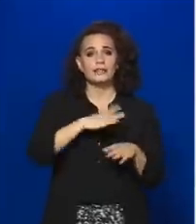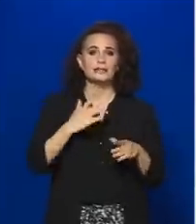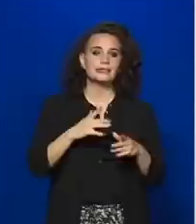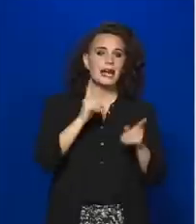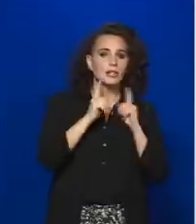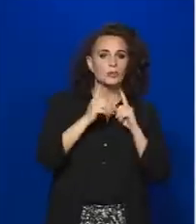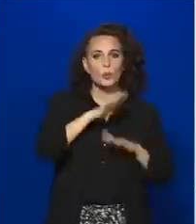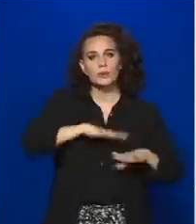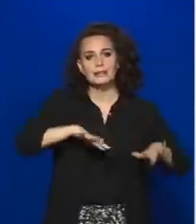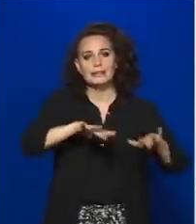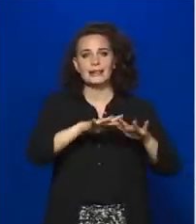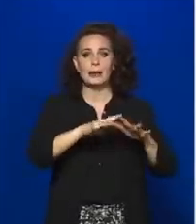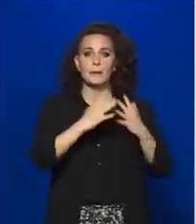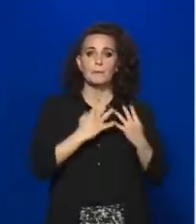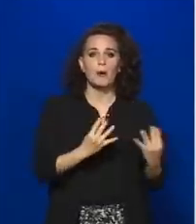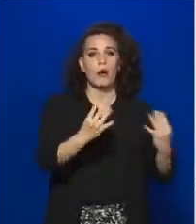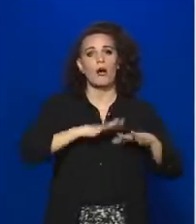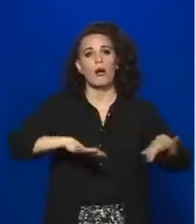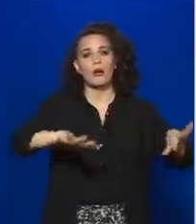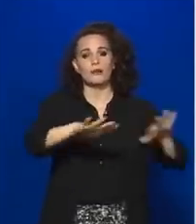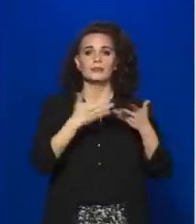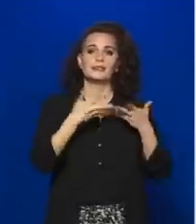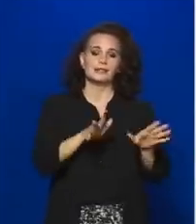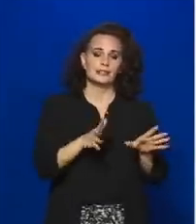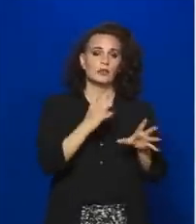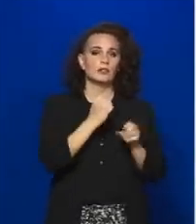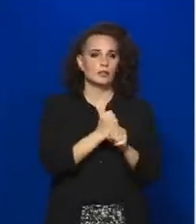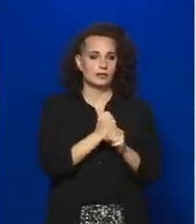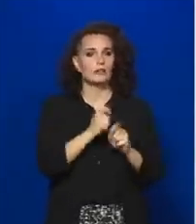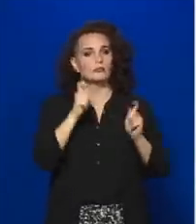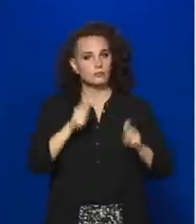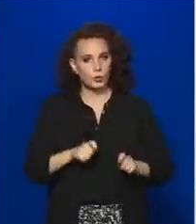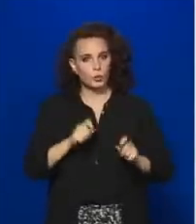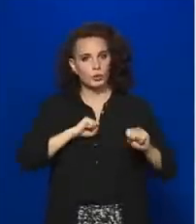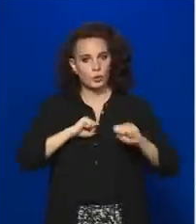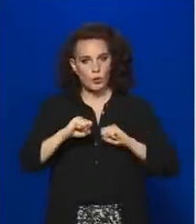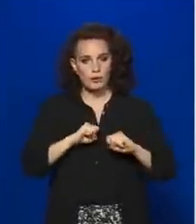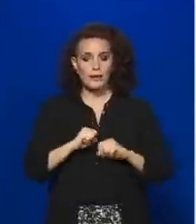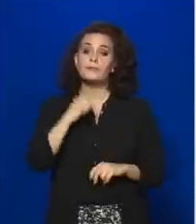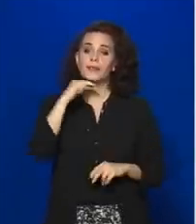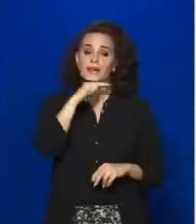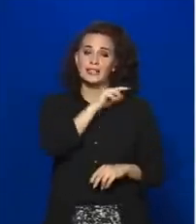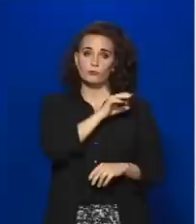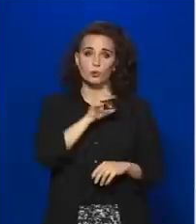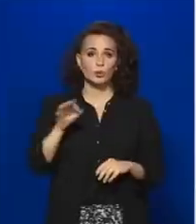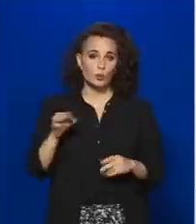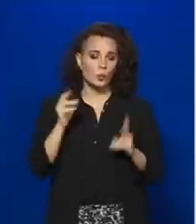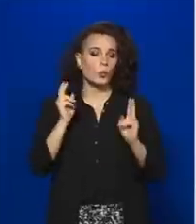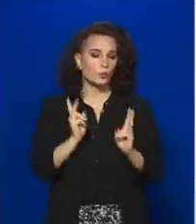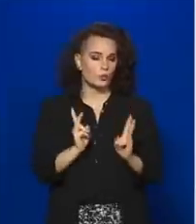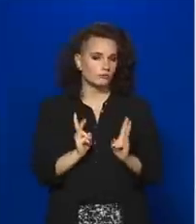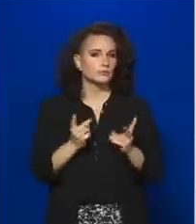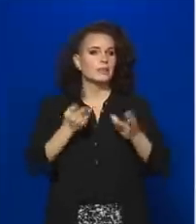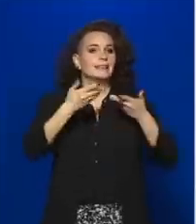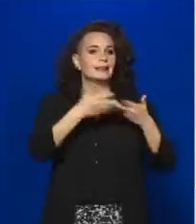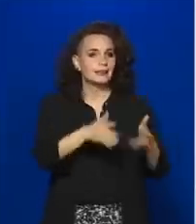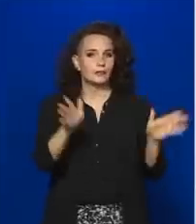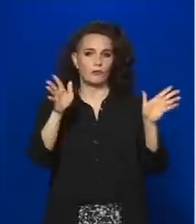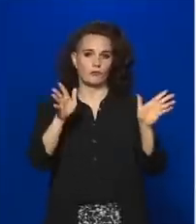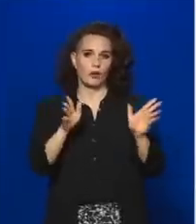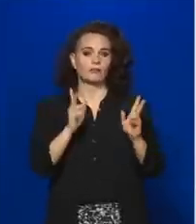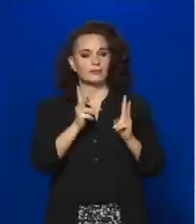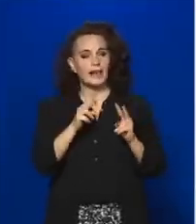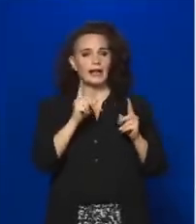parkok nyitva tartásáról döntött a kormány, tehát ezek hétfőtől nyitva lesznek és látogathatóak.